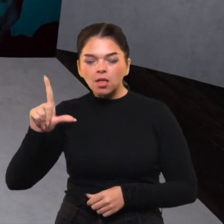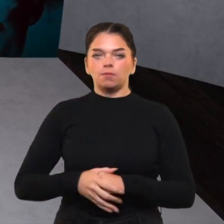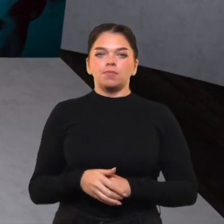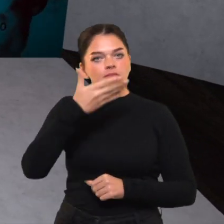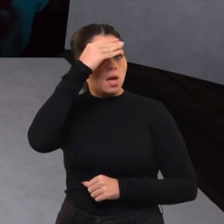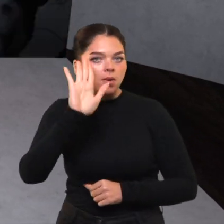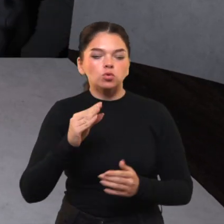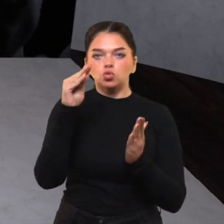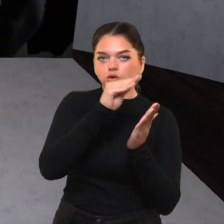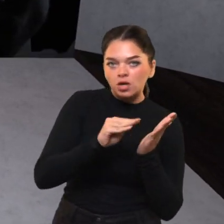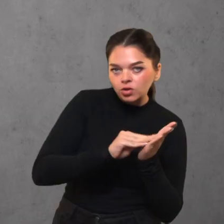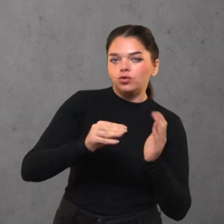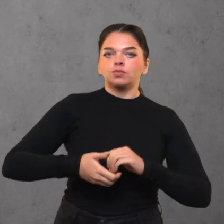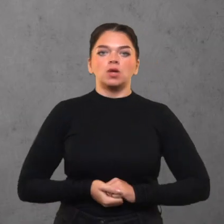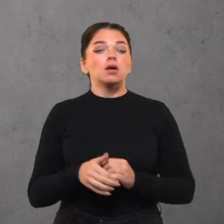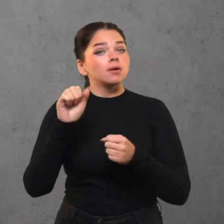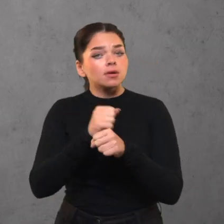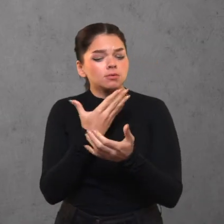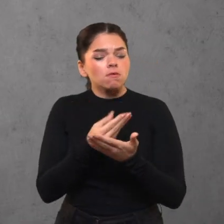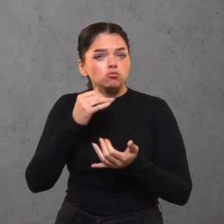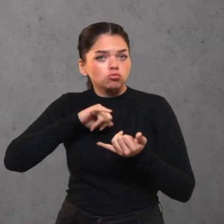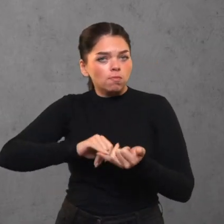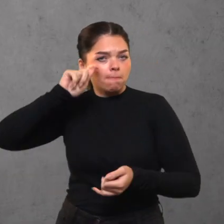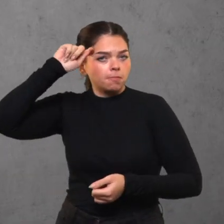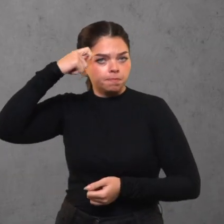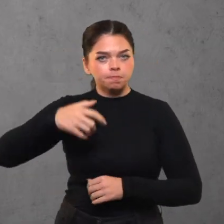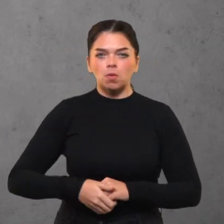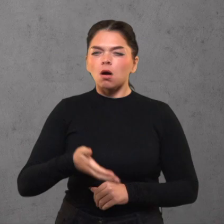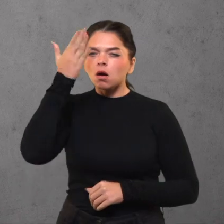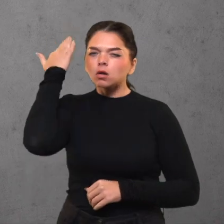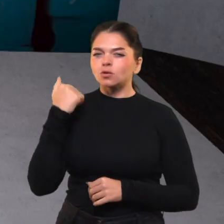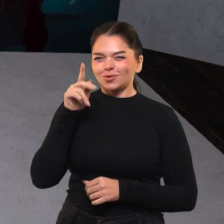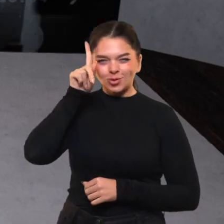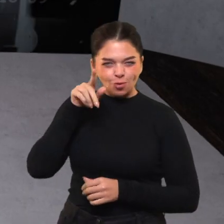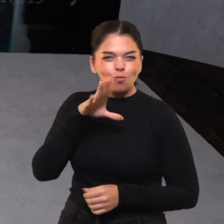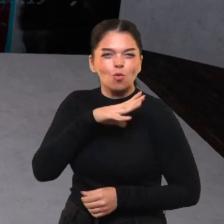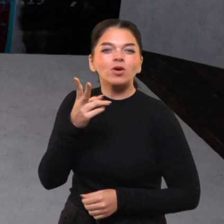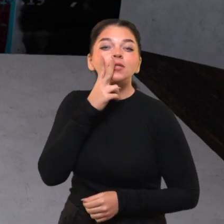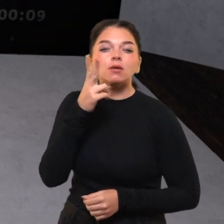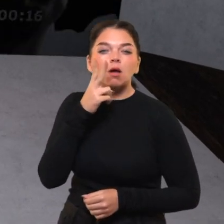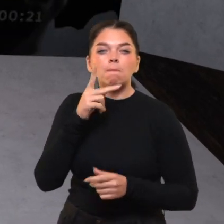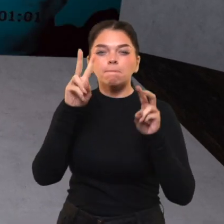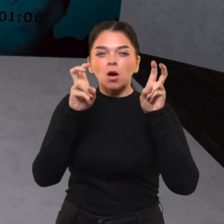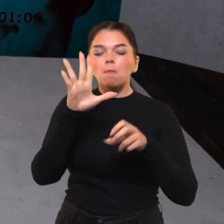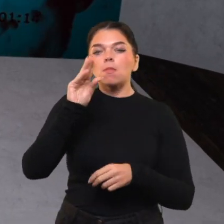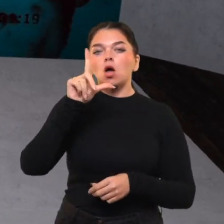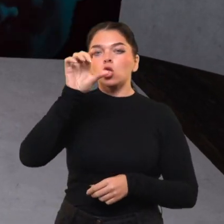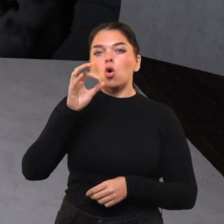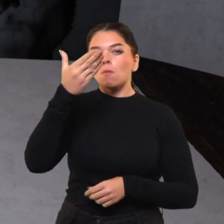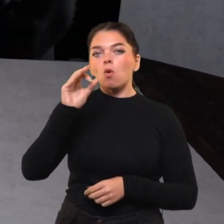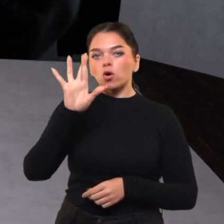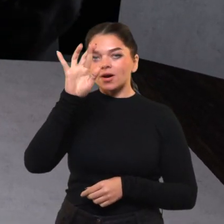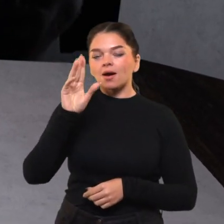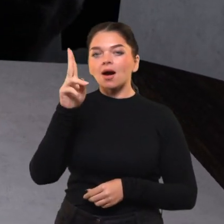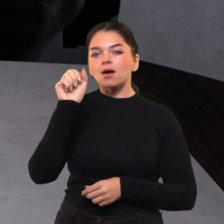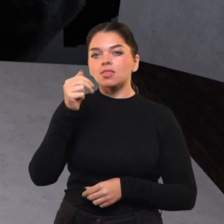pasižymėk, užsirašyk. Reikia prisiminti savo istoriją. Mums teko kažkada žinoti, kad existavo tokios cigaretės